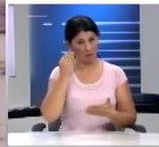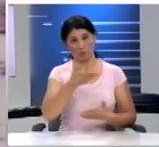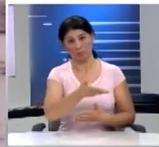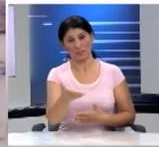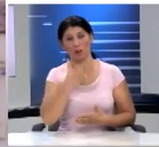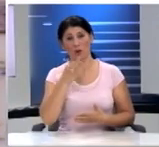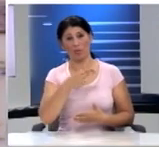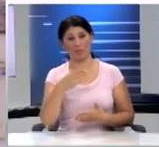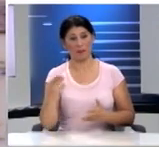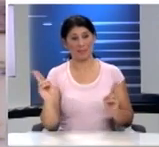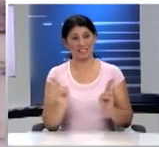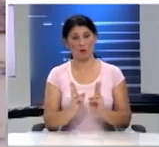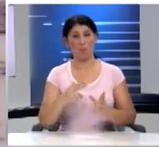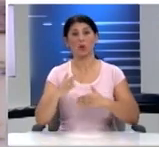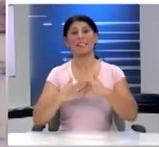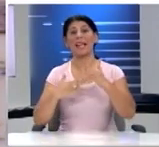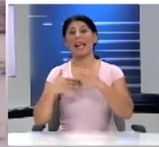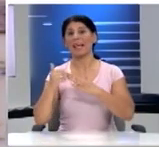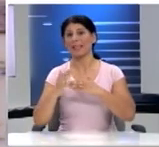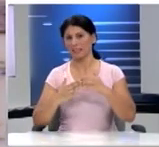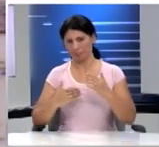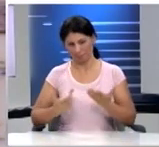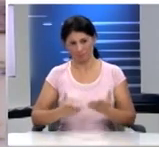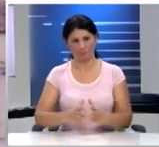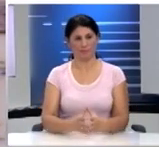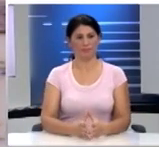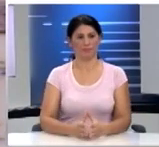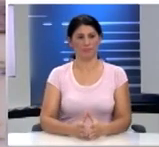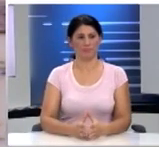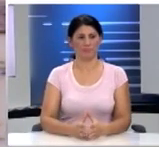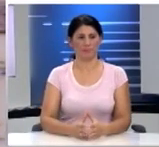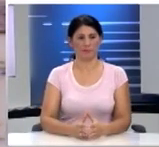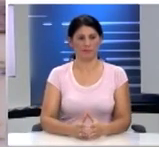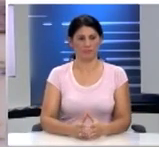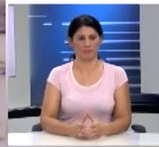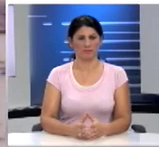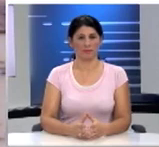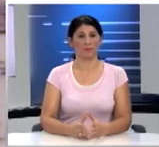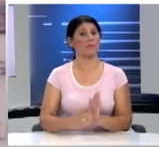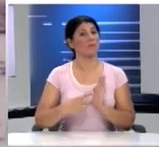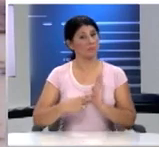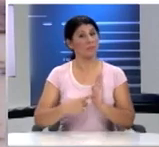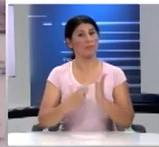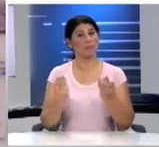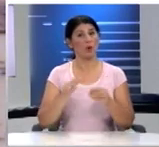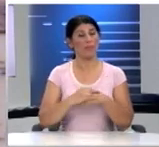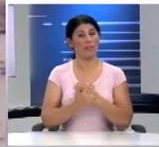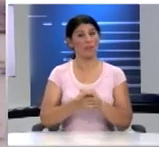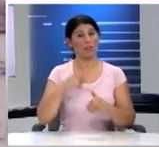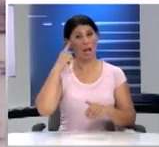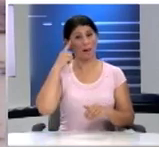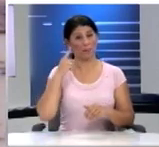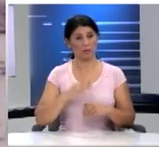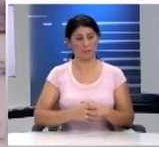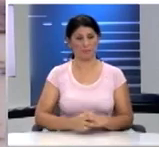θέμα σύντομο την τέχνη και παρουσιάζει πολύ ενδιαφέρον η άποψή